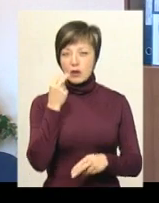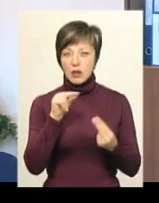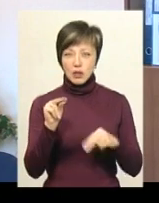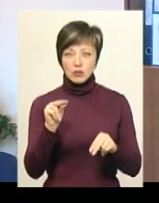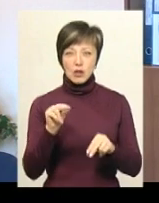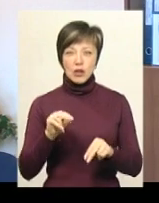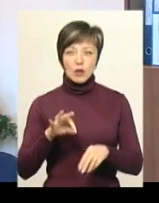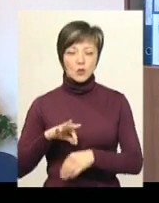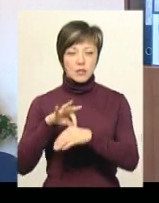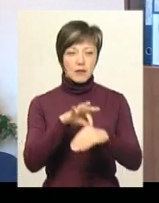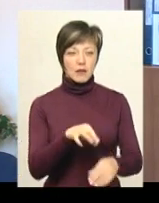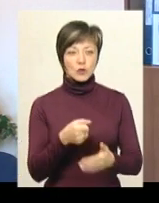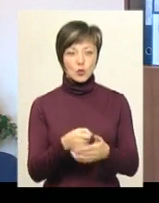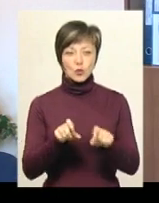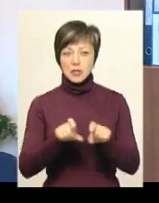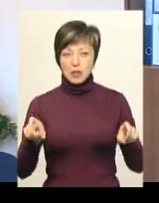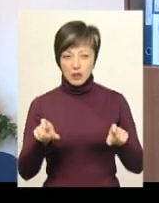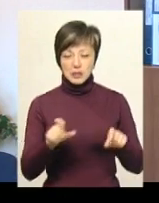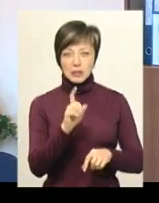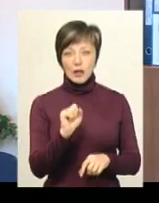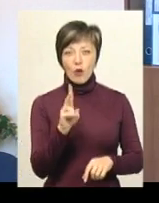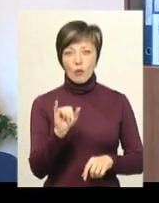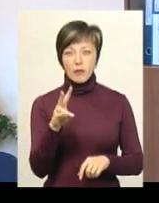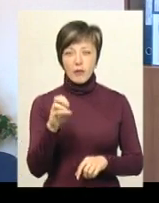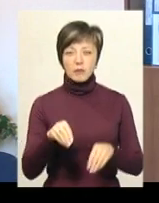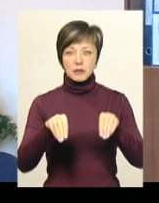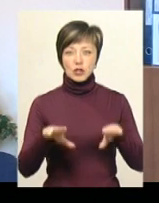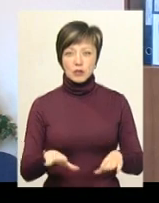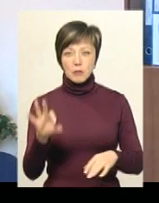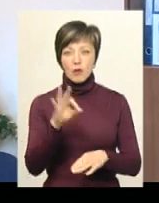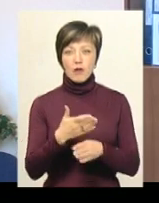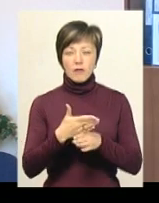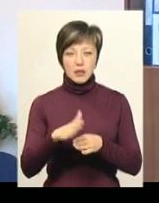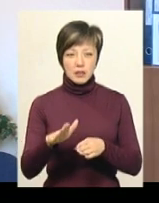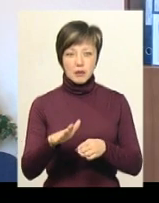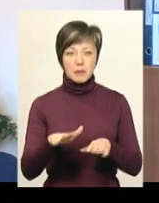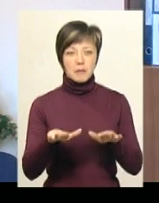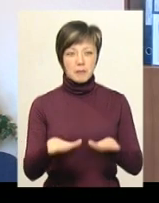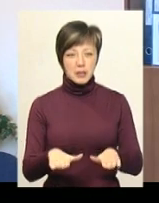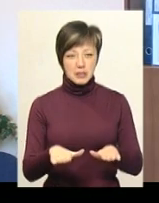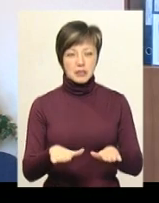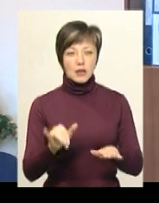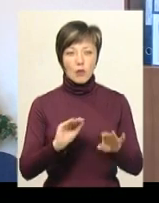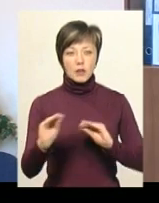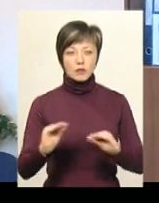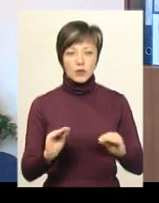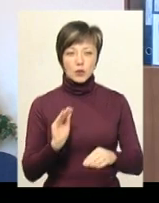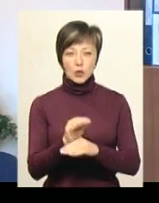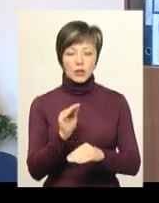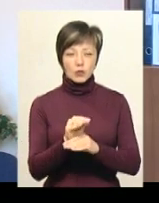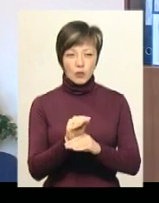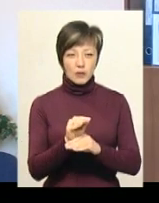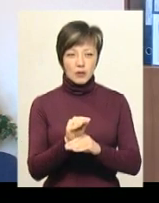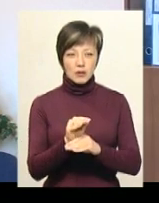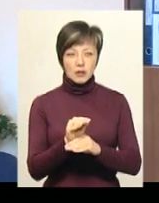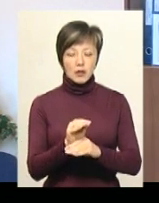доставляти до закладу в Закупну, було прийнято рішення про виділення місць і облаштування додаткових